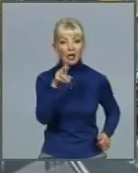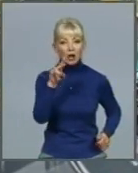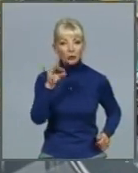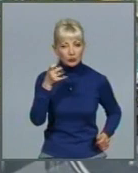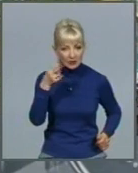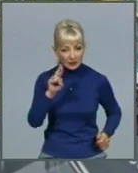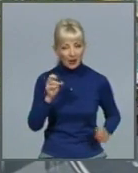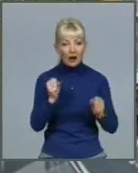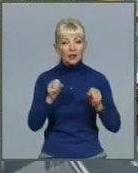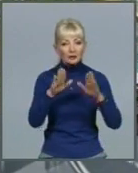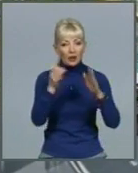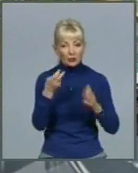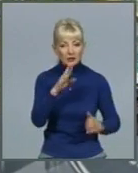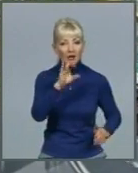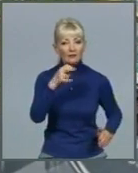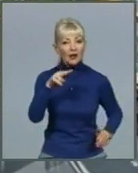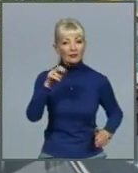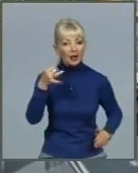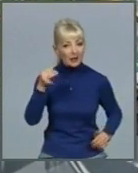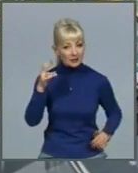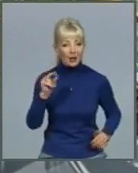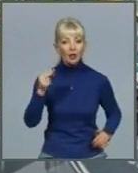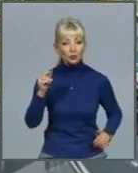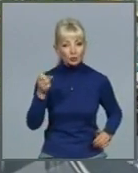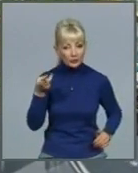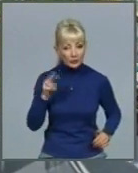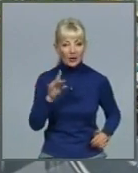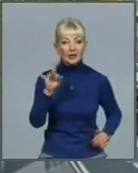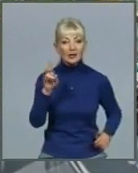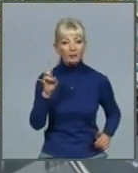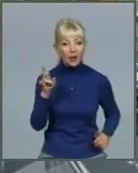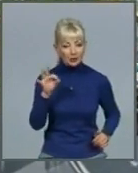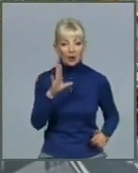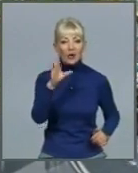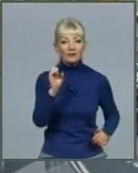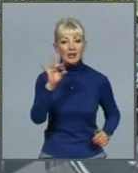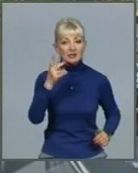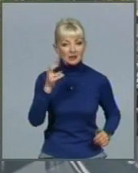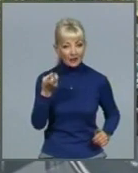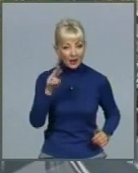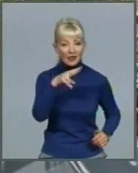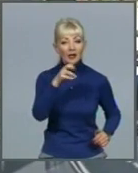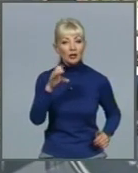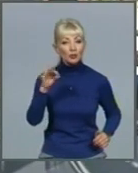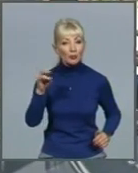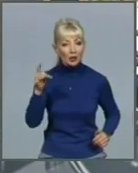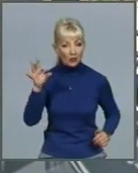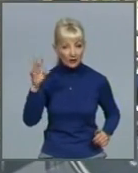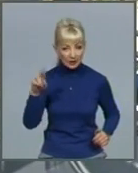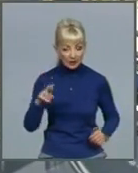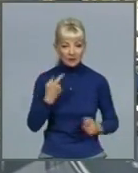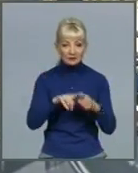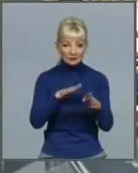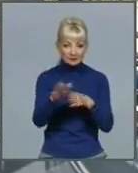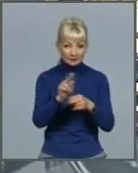Валдайська, Рєдіна, Чугуївська, Рибалко, Лосівська та Лісопаркова. Відремонтовано покриття і по Карпівському спуску на